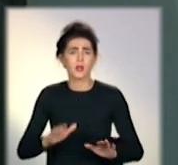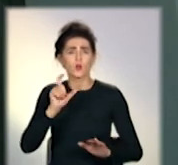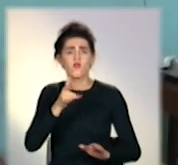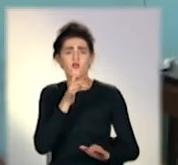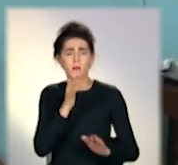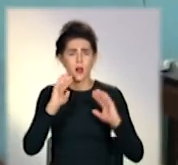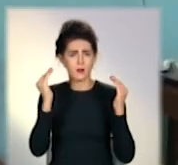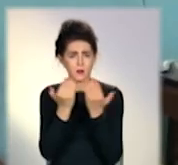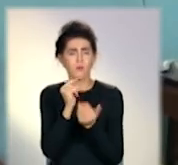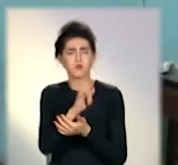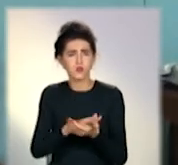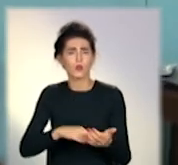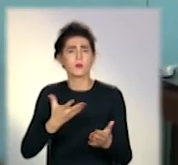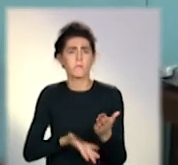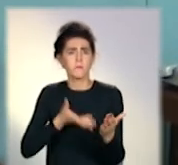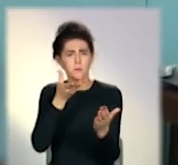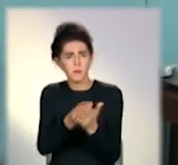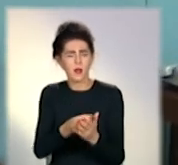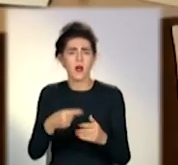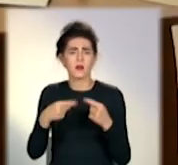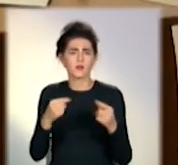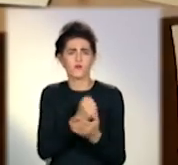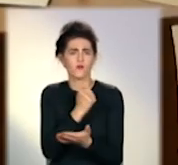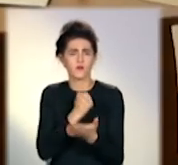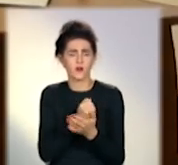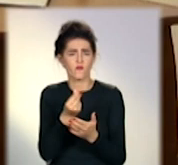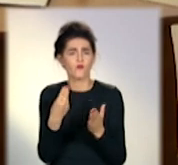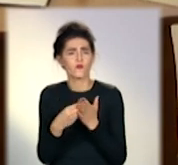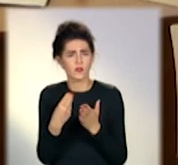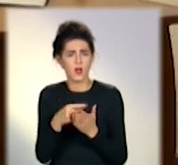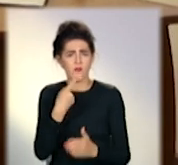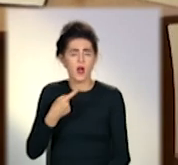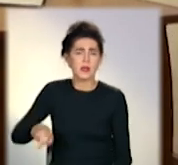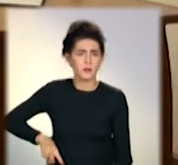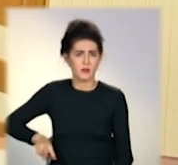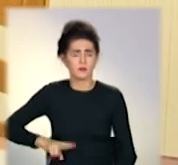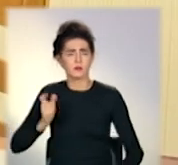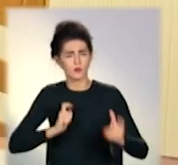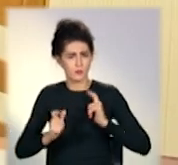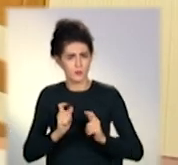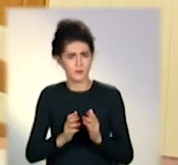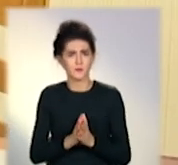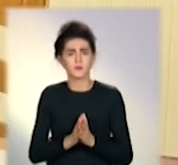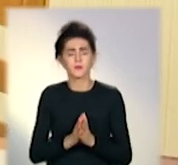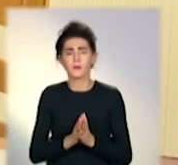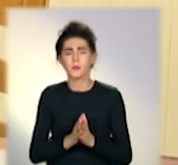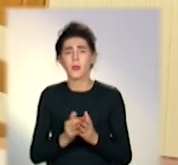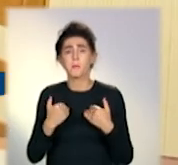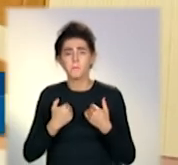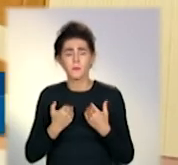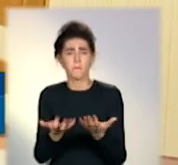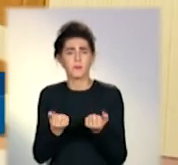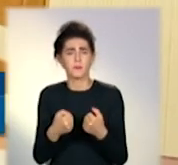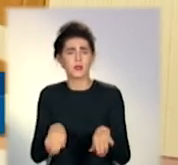карантину мають продовжувати сплачувати фіксовану вартість, кажуть в адміністрації закладу. Ми прийняли таке рішення,